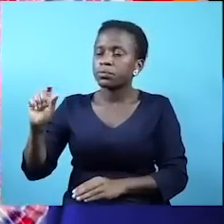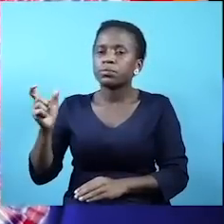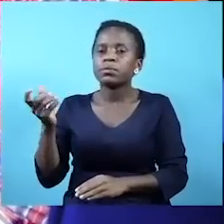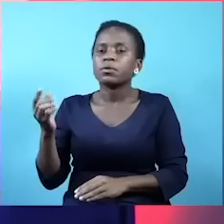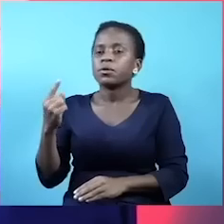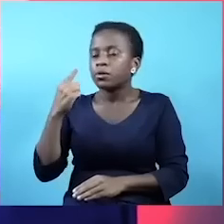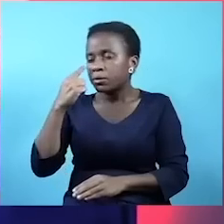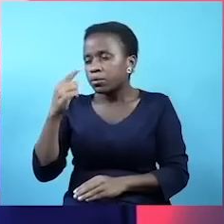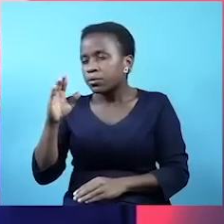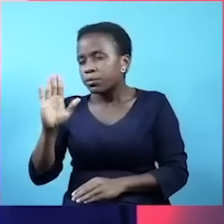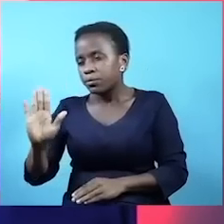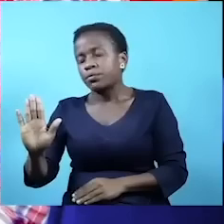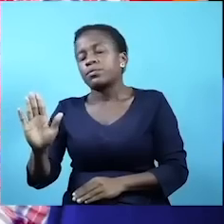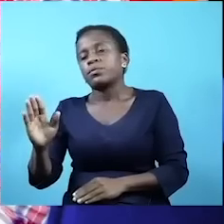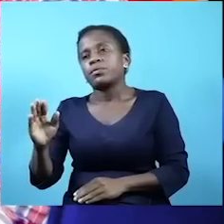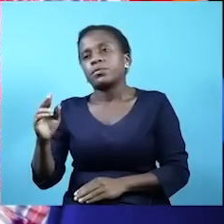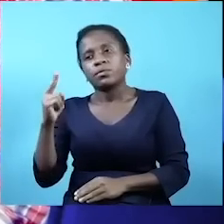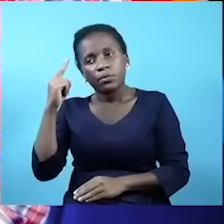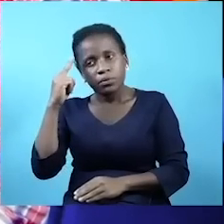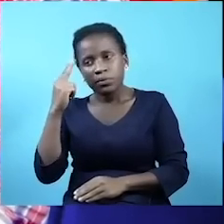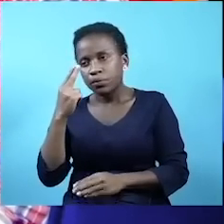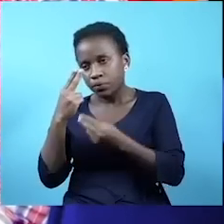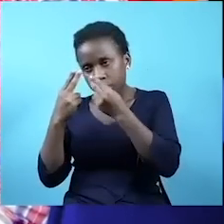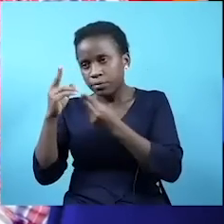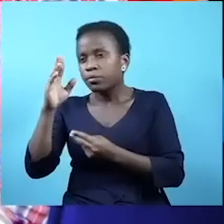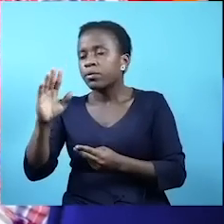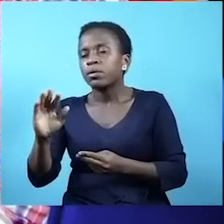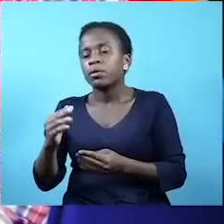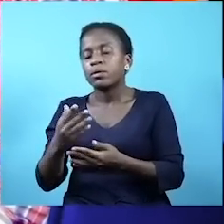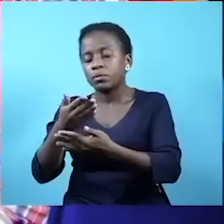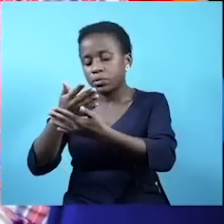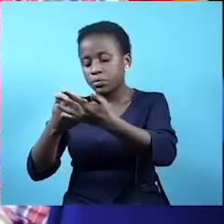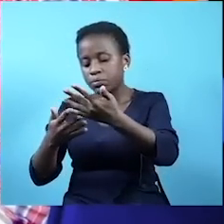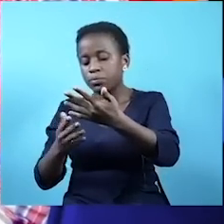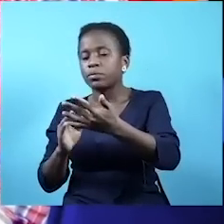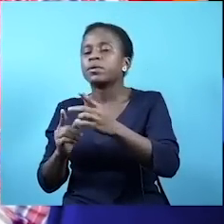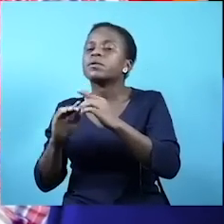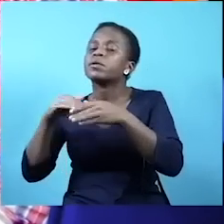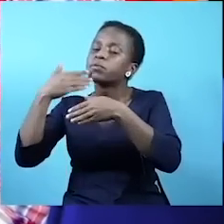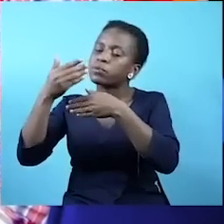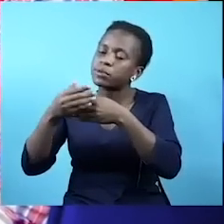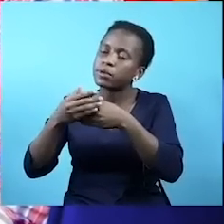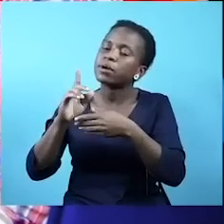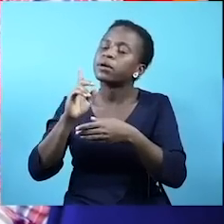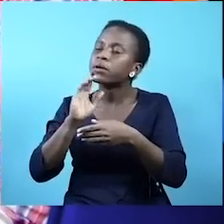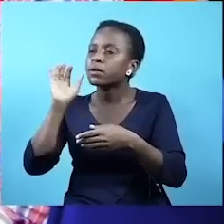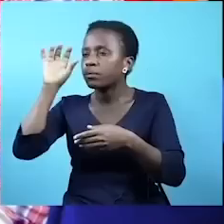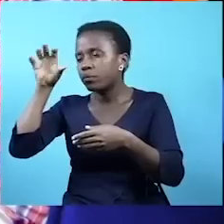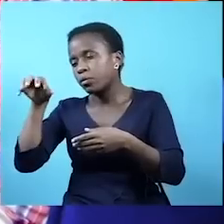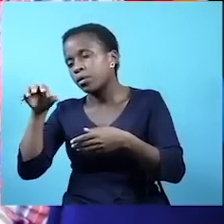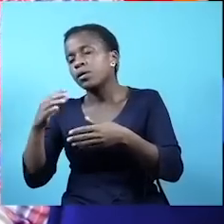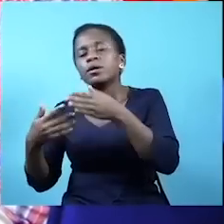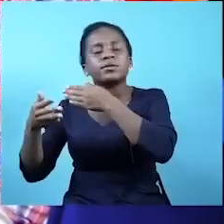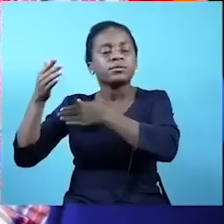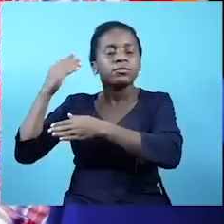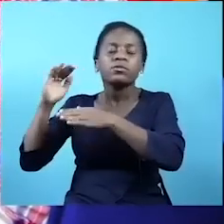hapo kidogo nipate mtazamu wako. Ripoti ya CIG kwenyesha madudu si mara ya kwanza. Imekua kijirudia mara kumana. Nathana ya tawakatu okio mbungeni